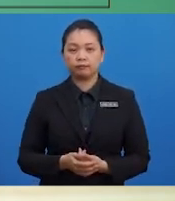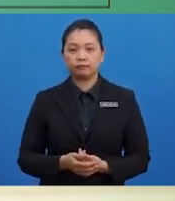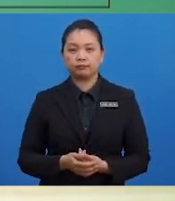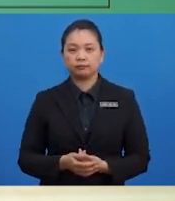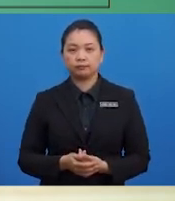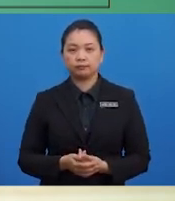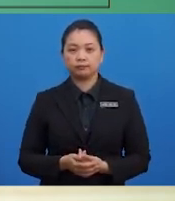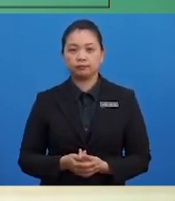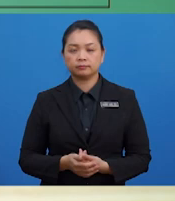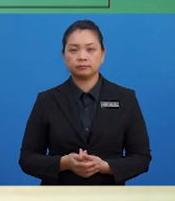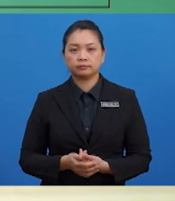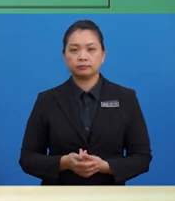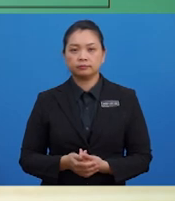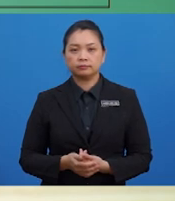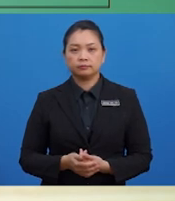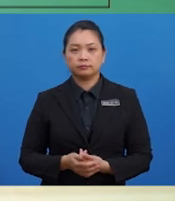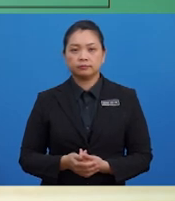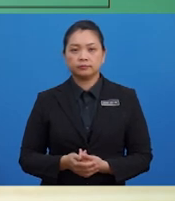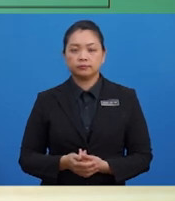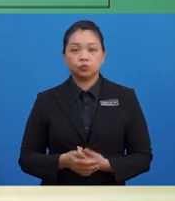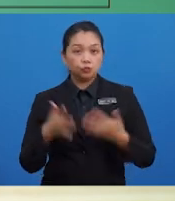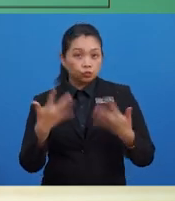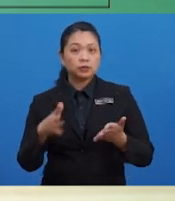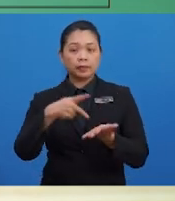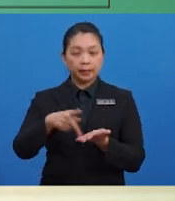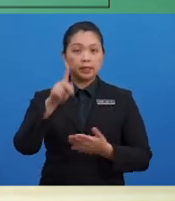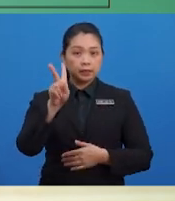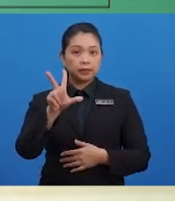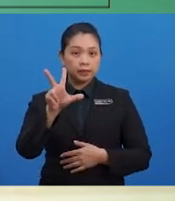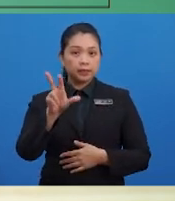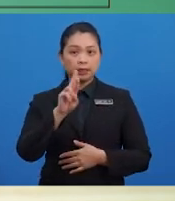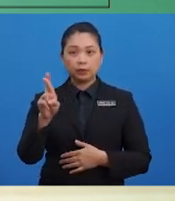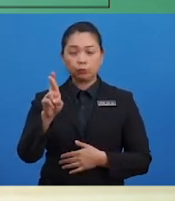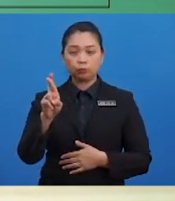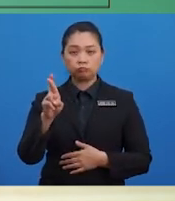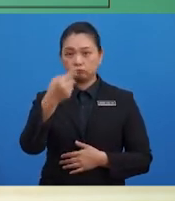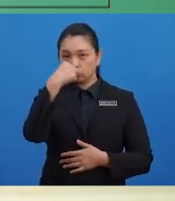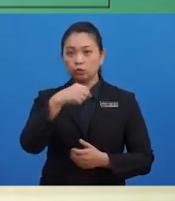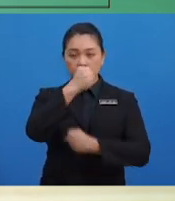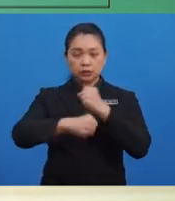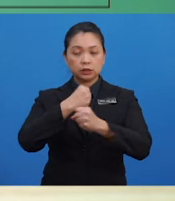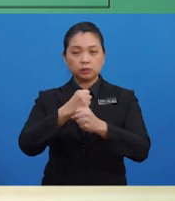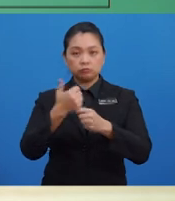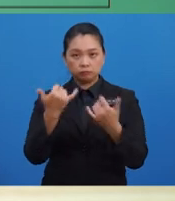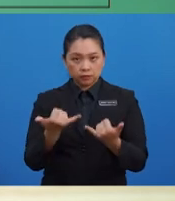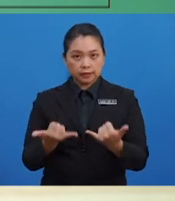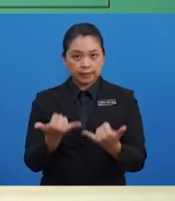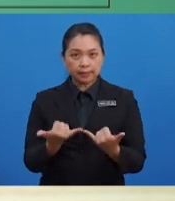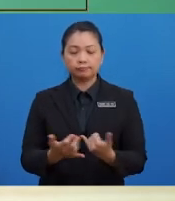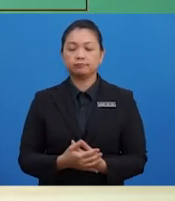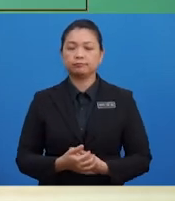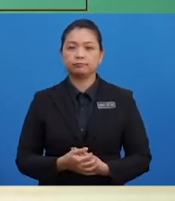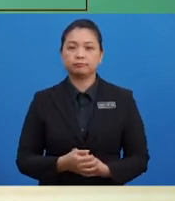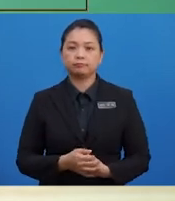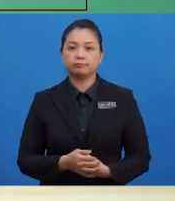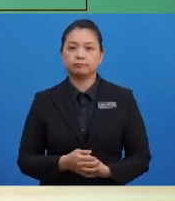semasa ialah RM3,000. Seperti yang tercatat dalam imbangan duga yang cikgu tunjukkan dalam soalan tadi.